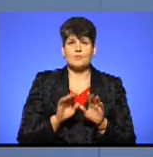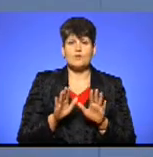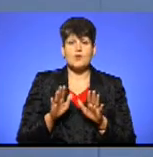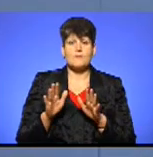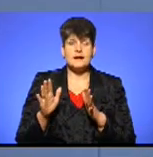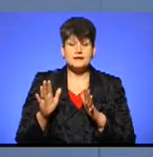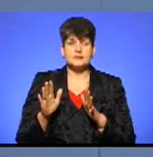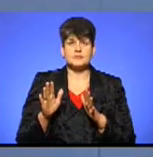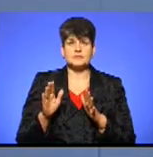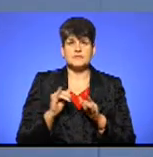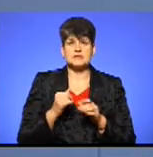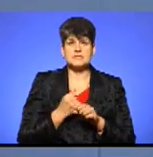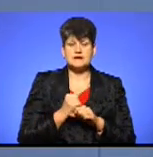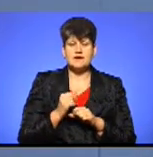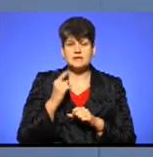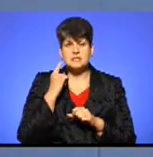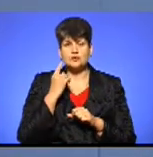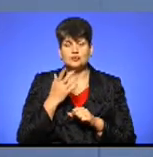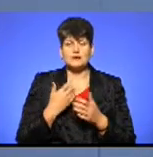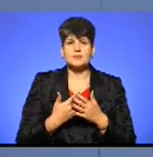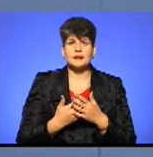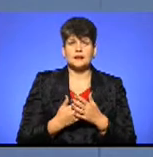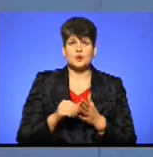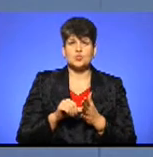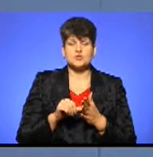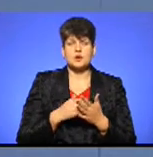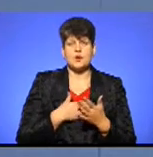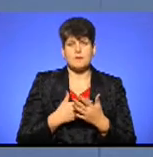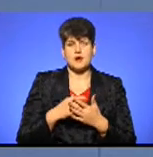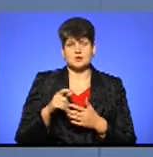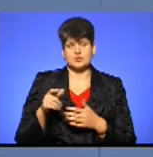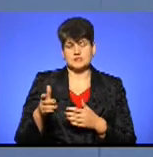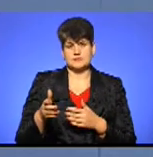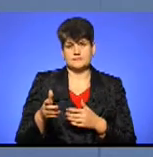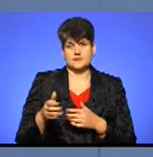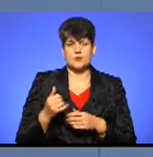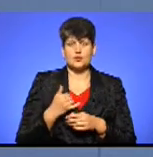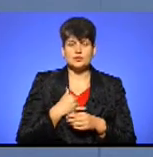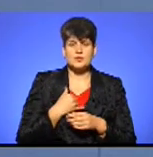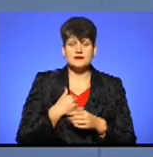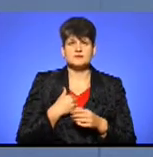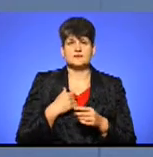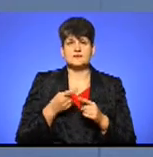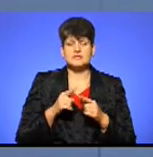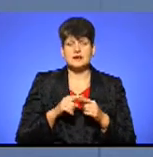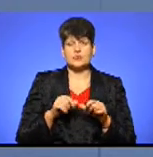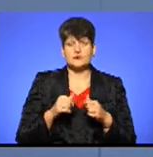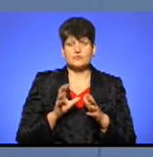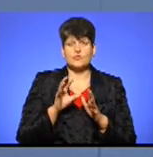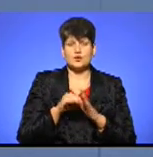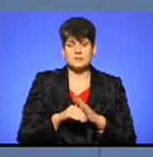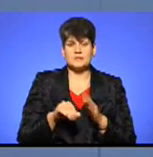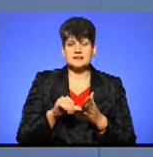які заставляють задумуватися. Наприклад, участі в громадськості. В нас в номінаційний комітет входять представники